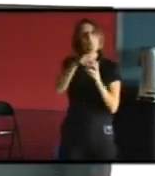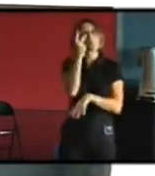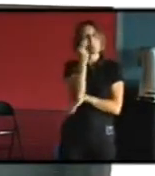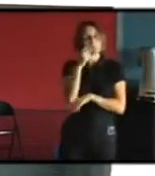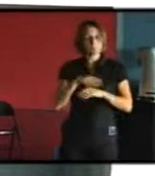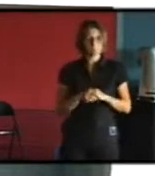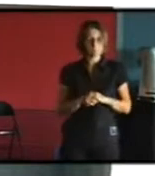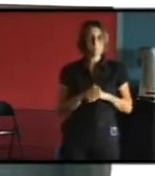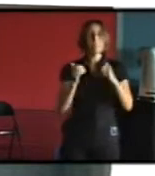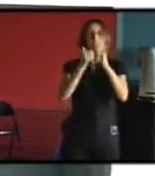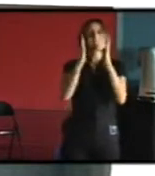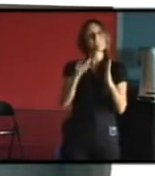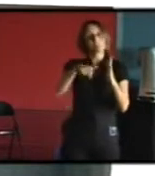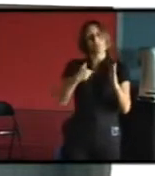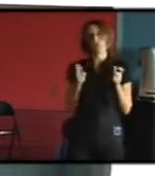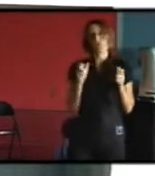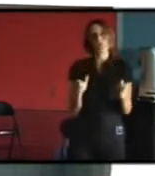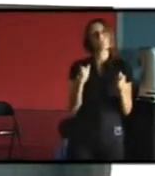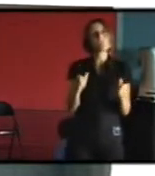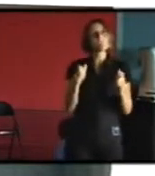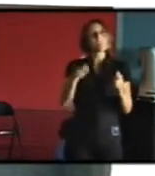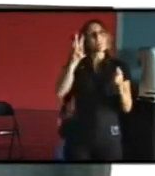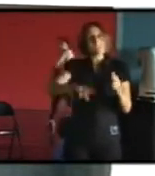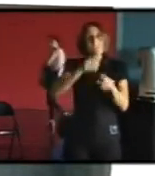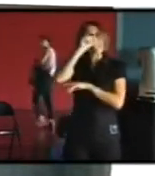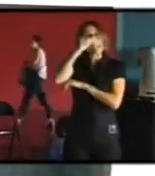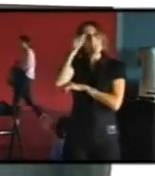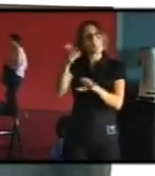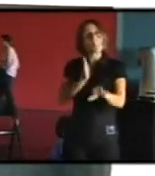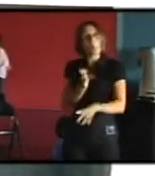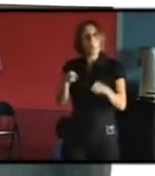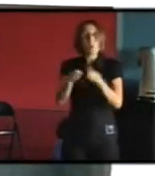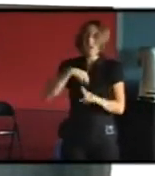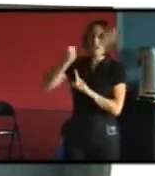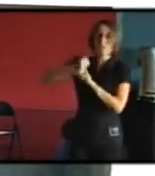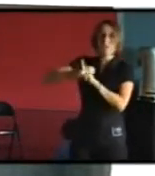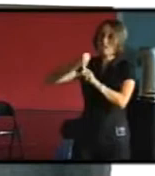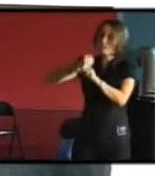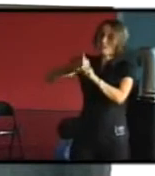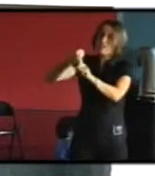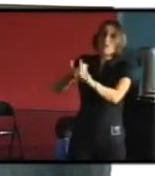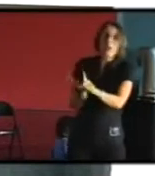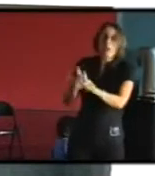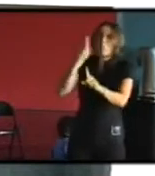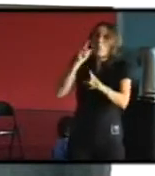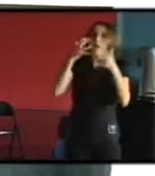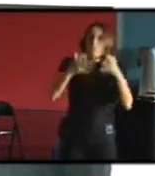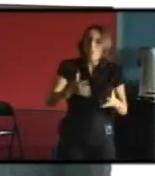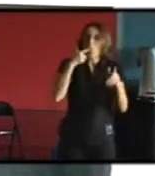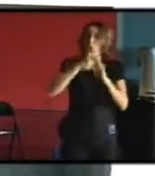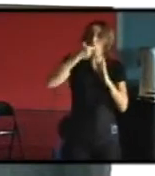'avoir cette maison j'ai un petit peu bataillé avec le gaz de Bordeaux qui ne comprenait pas pourquoi je voulais diviser mon prélèvement